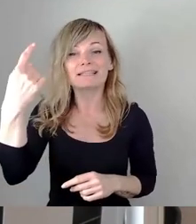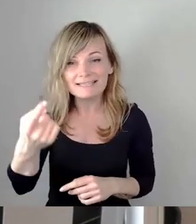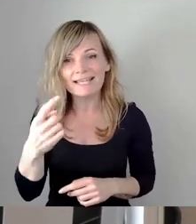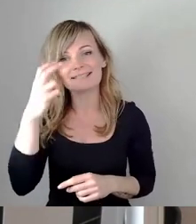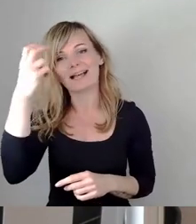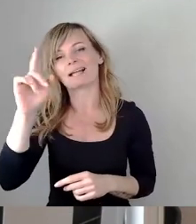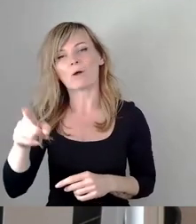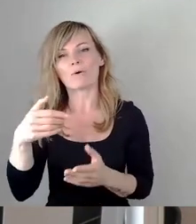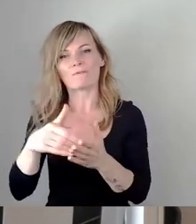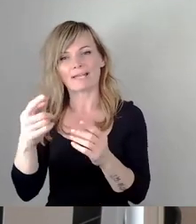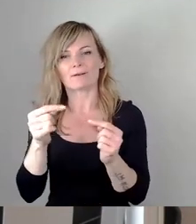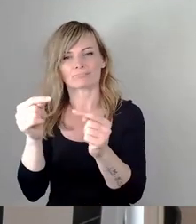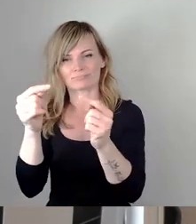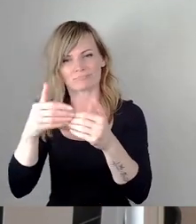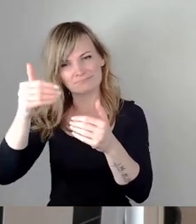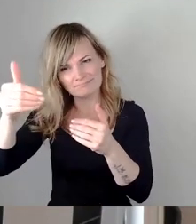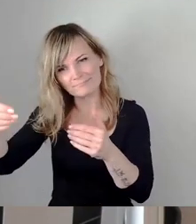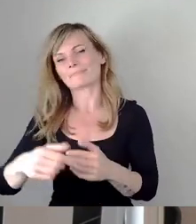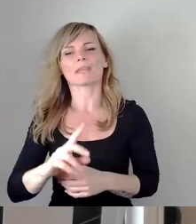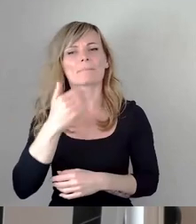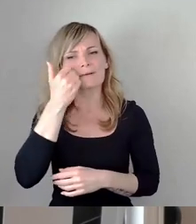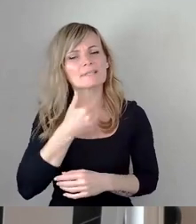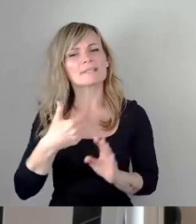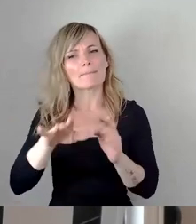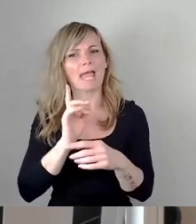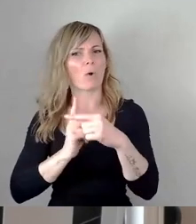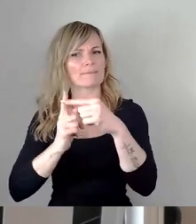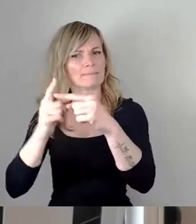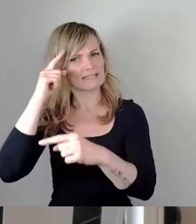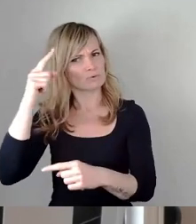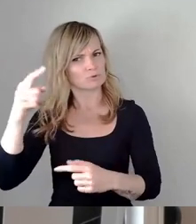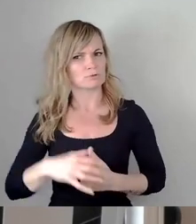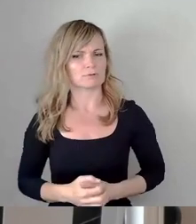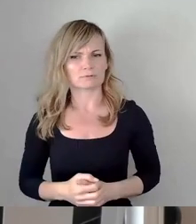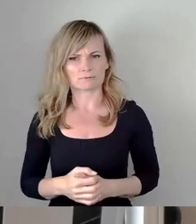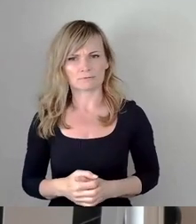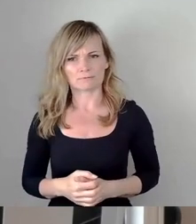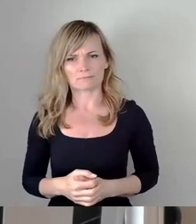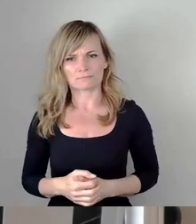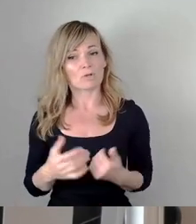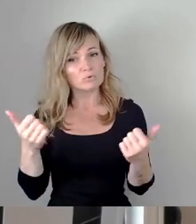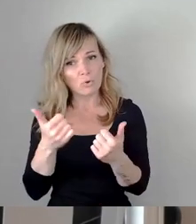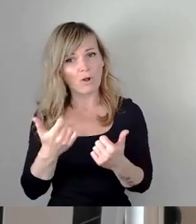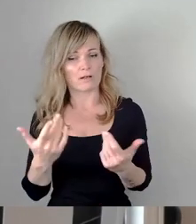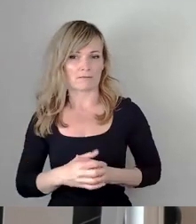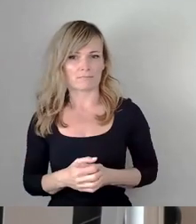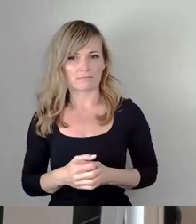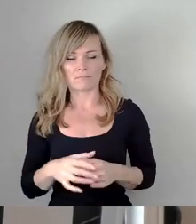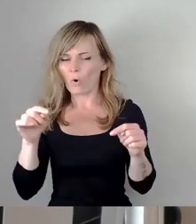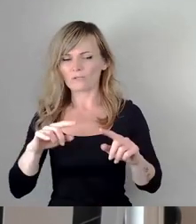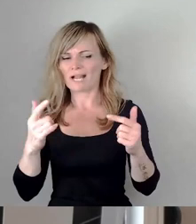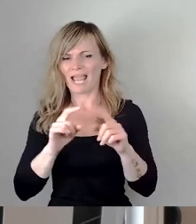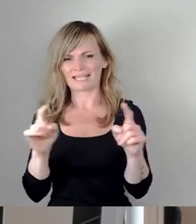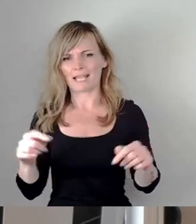Aber bitte etwas mehr optimistisch. Das wird eine tolle Sache. Ist heute kein Thema. Wir schaffen